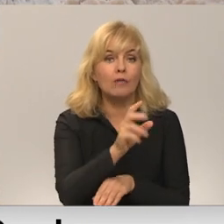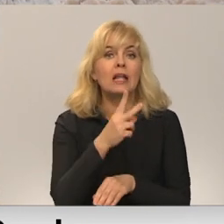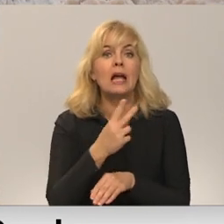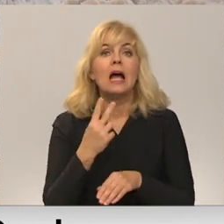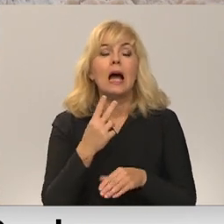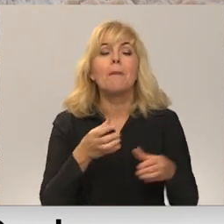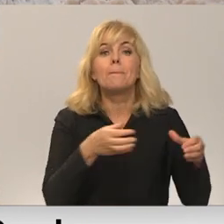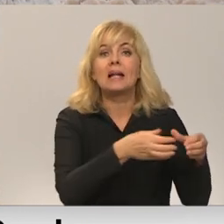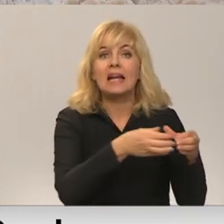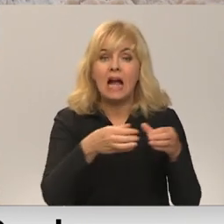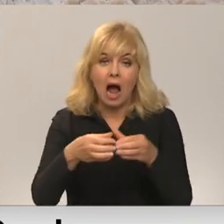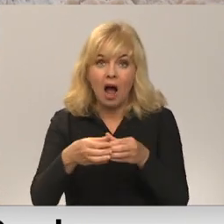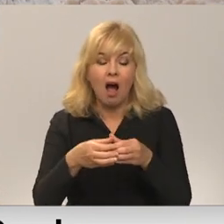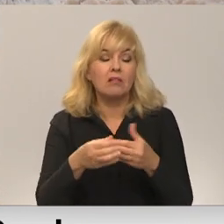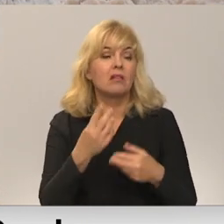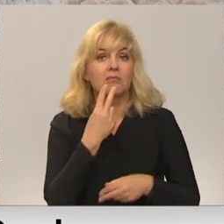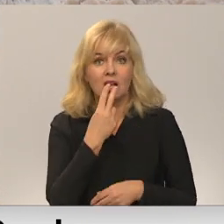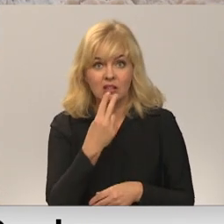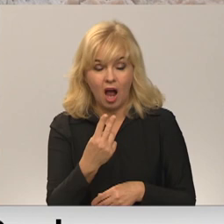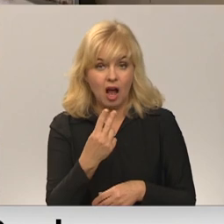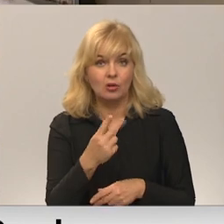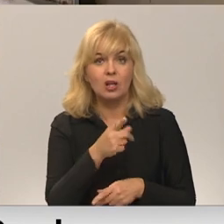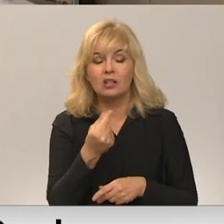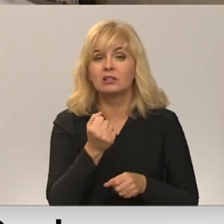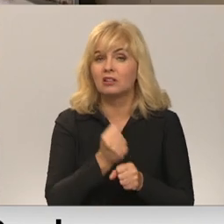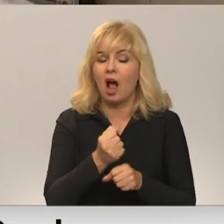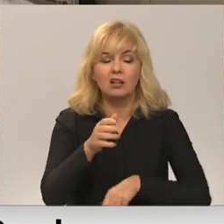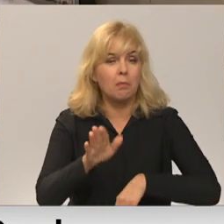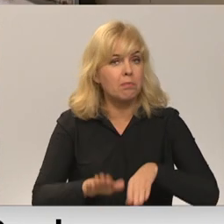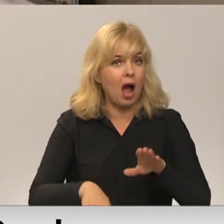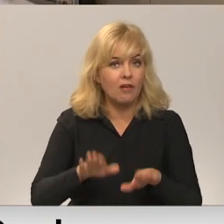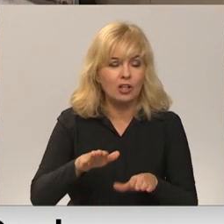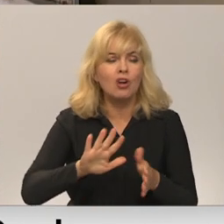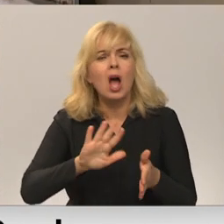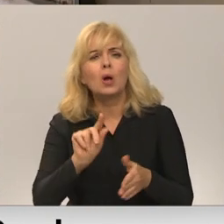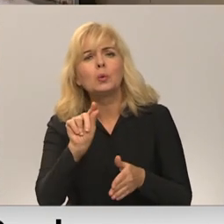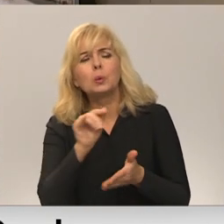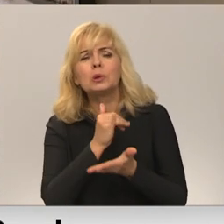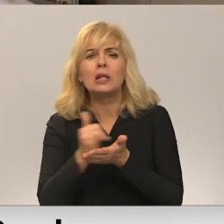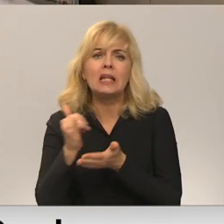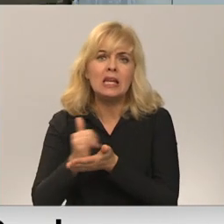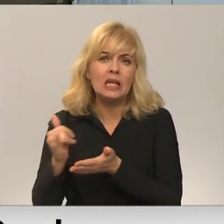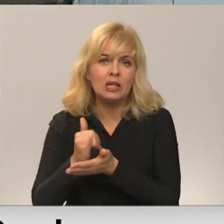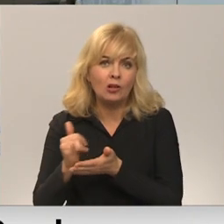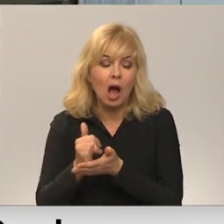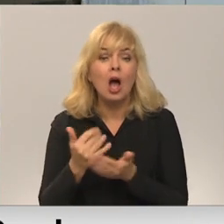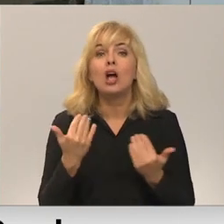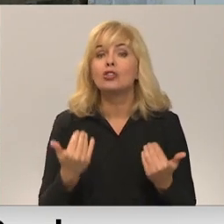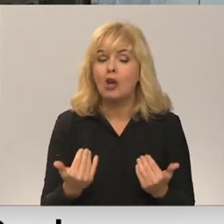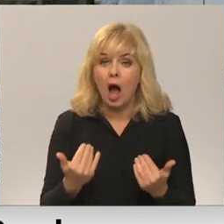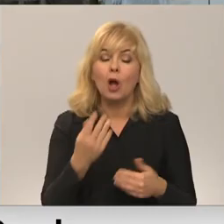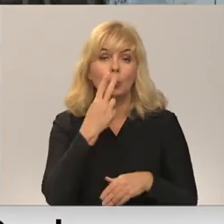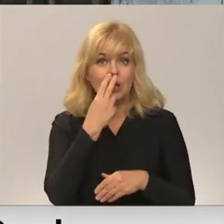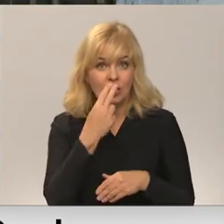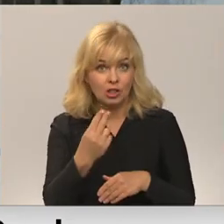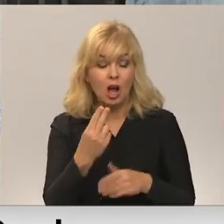cilvēkiem, bet viņi arī diezgan pavirš strādā. Kaut ko tur bišku patīri. Un šādi šeit